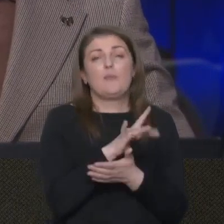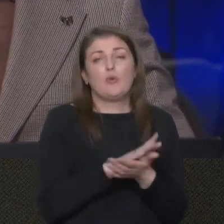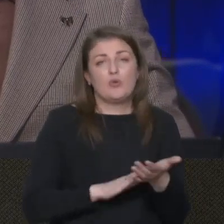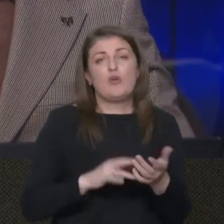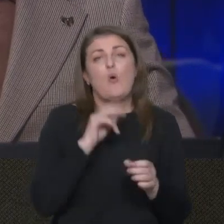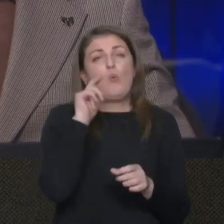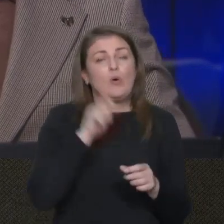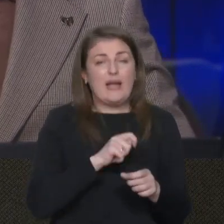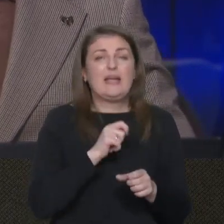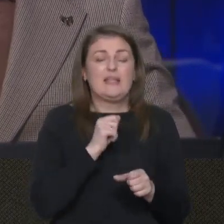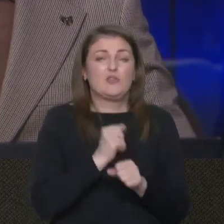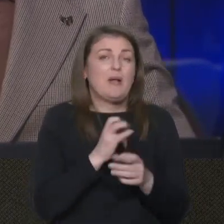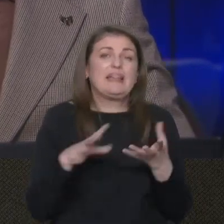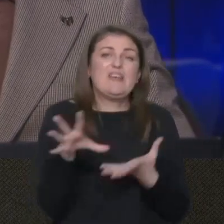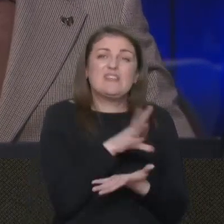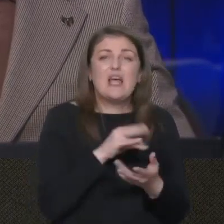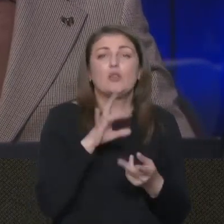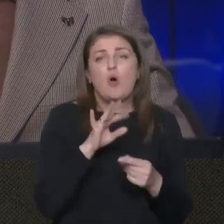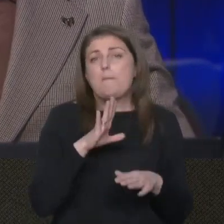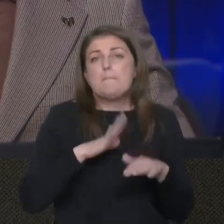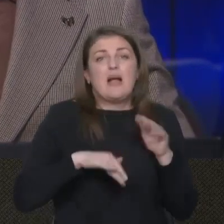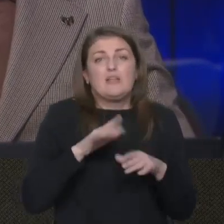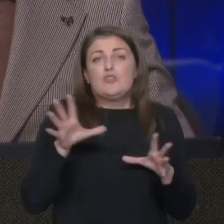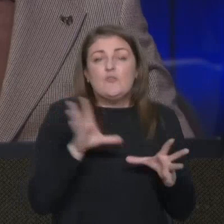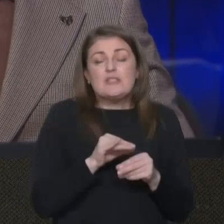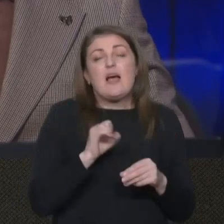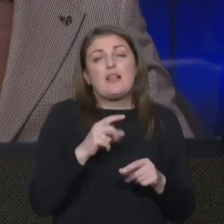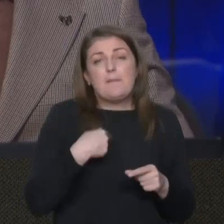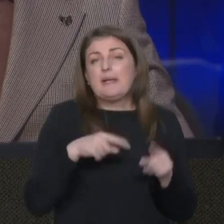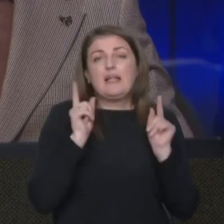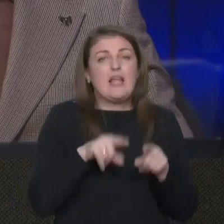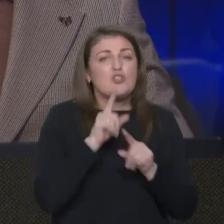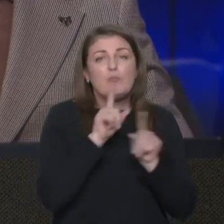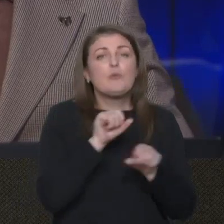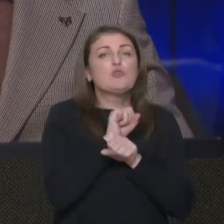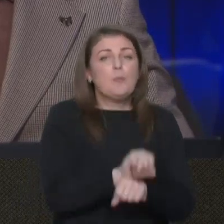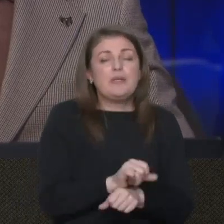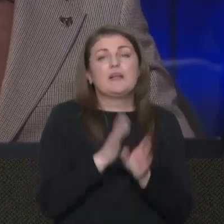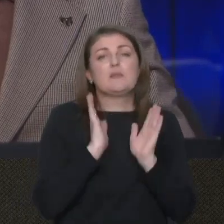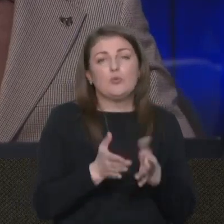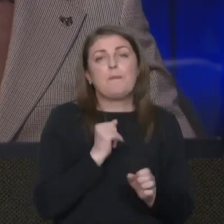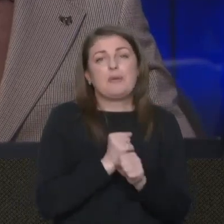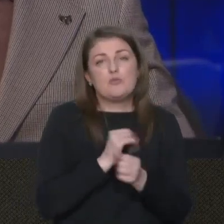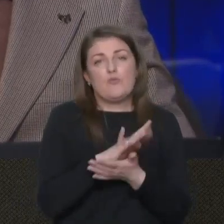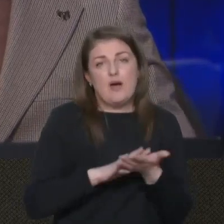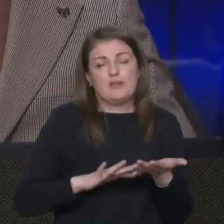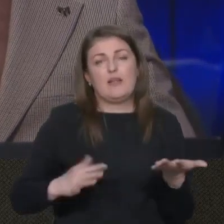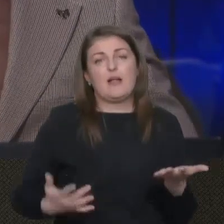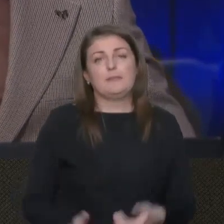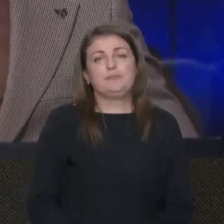погляд, зробила, якщо не все, то практично все, але ми теж не будемо зупинятись, будемо працювати далі.